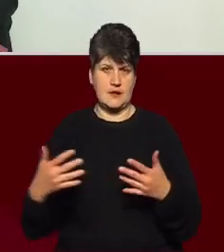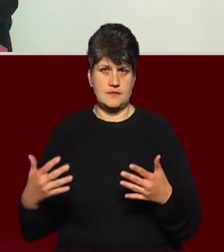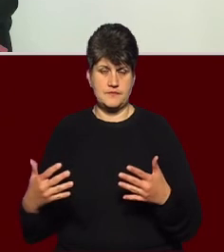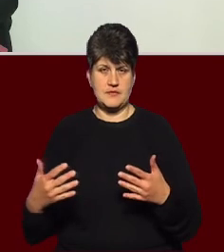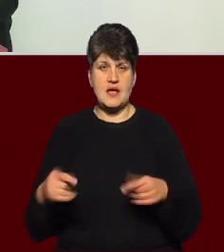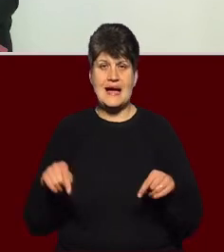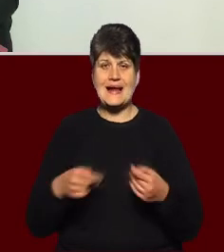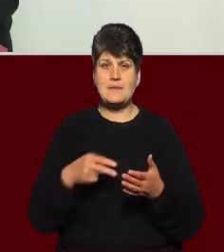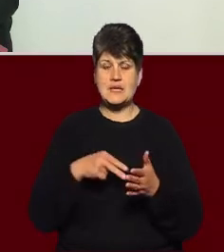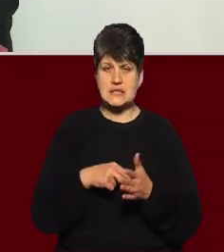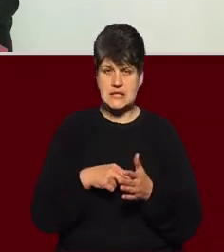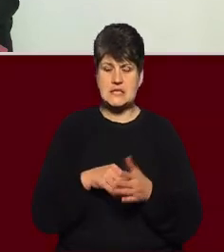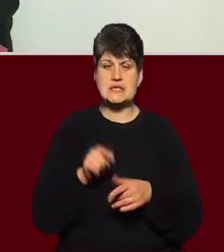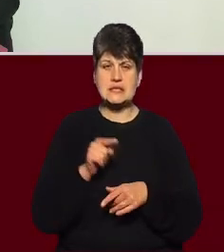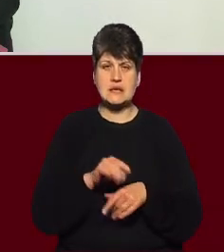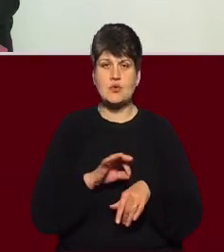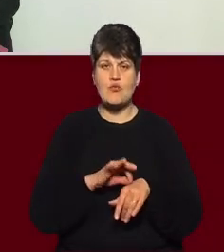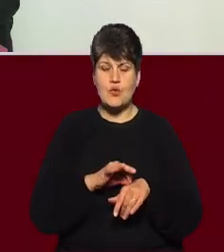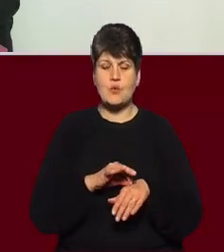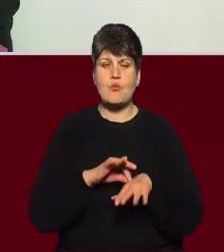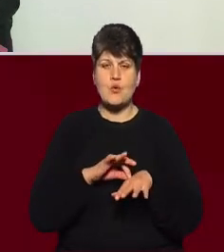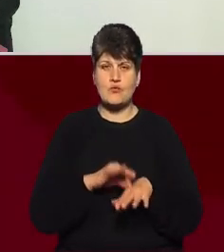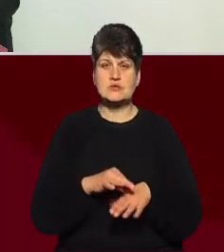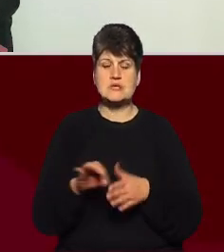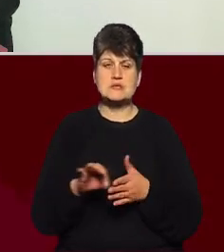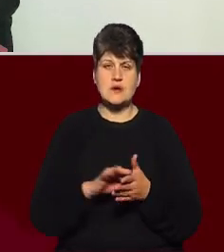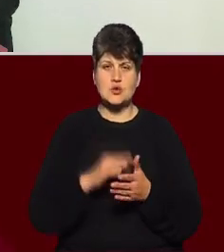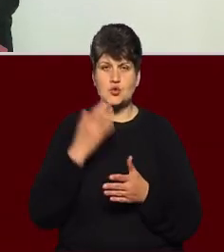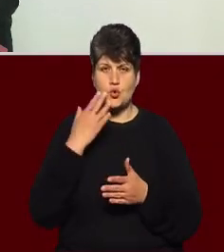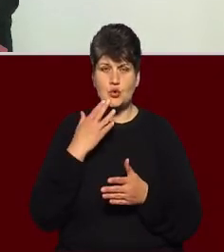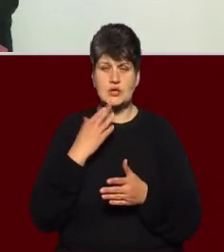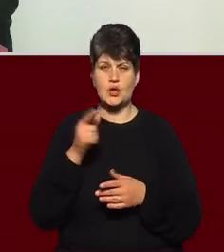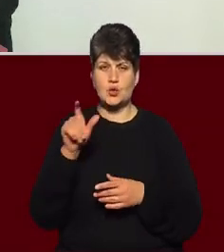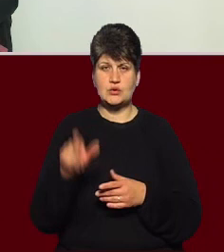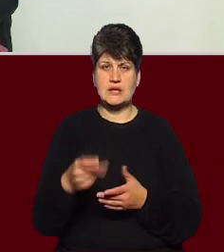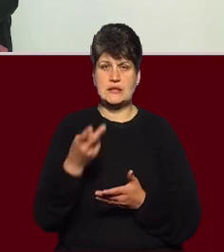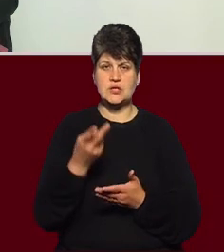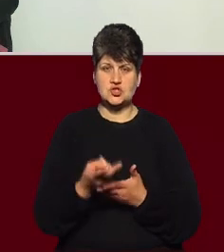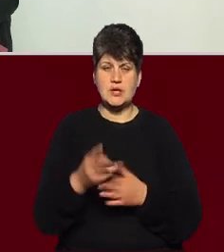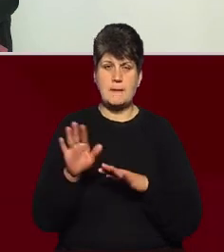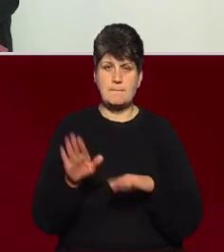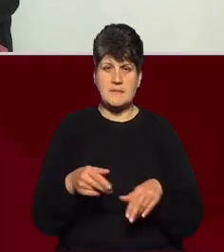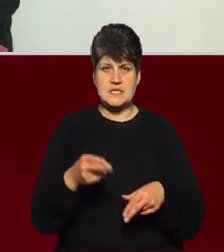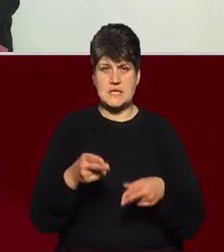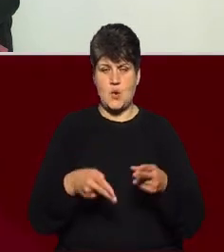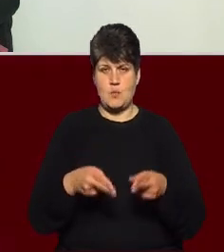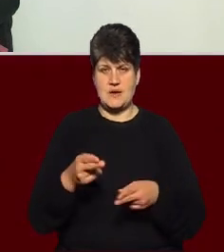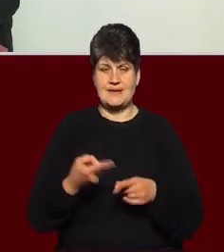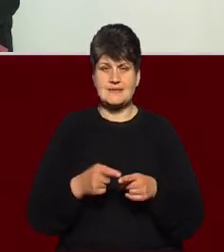хворим, взагалі, проводиться уже тоді, коли пацієнт на ліжку, навіть після операції, це є рання реабілітація. Після